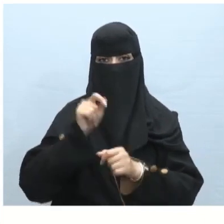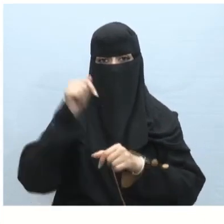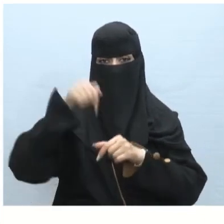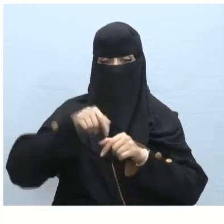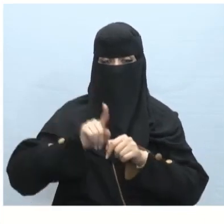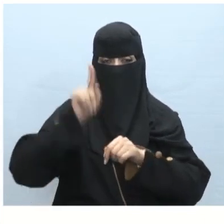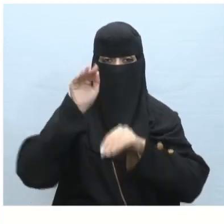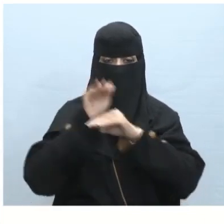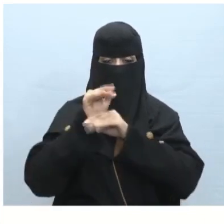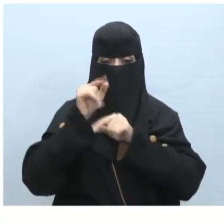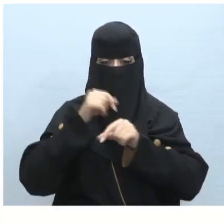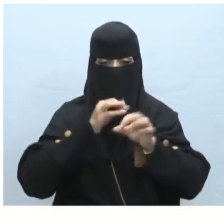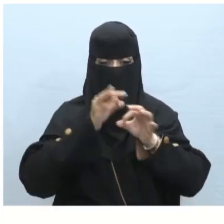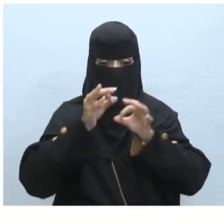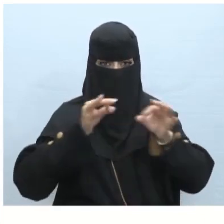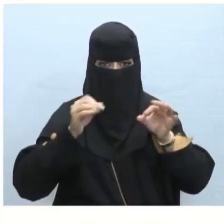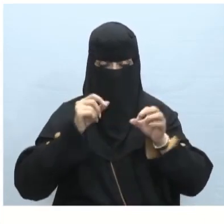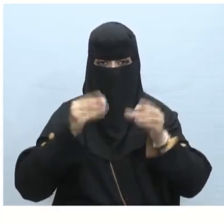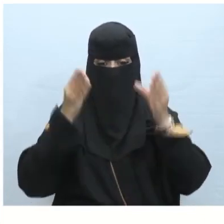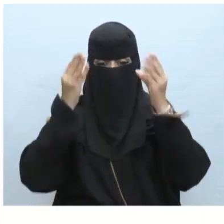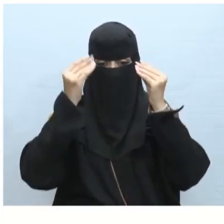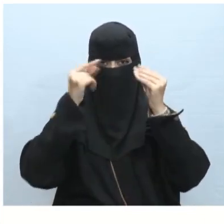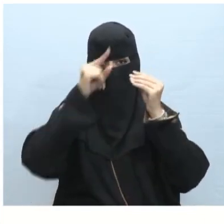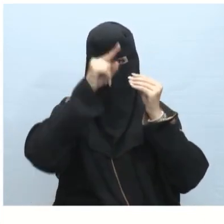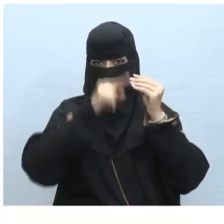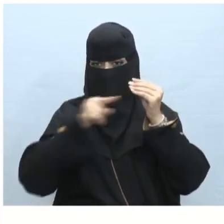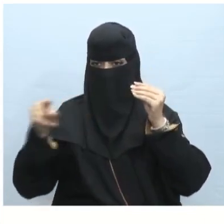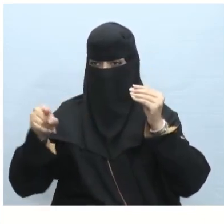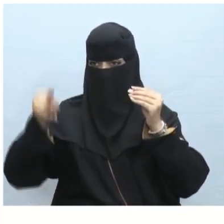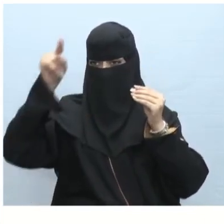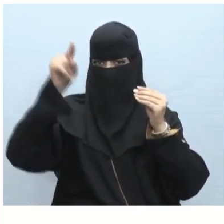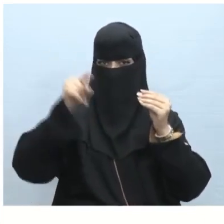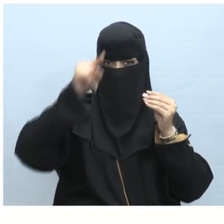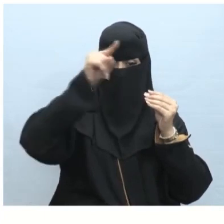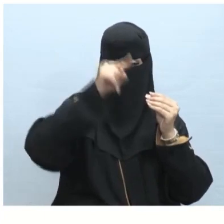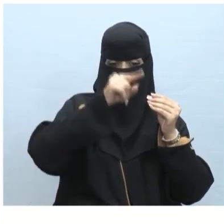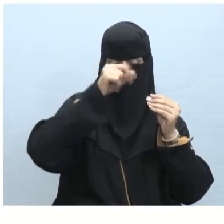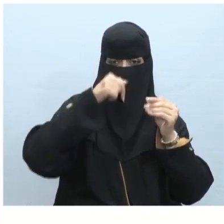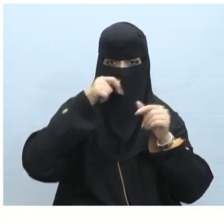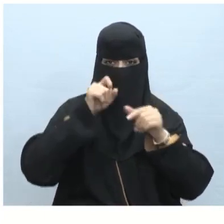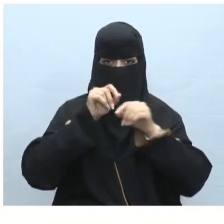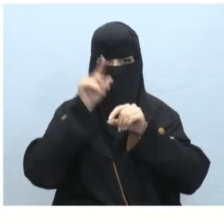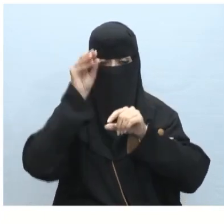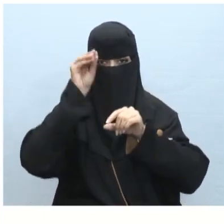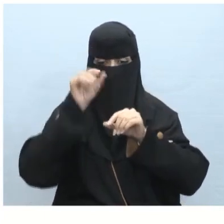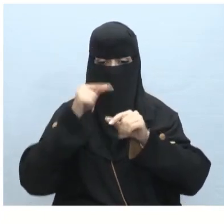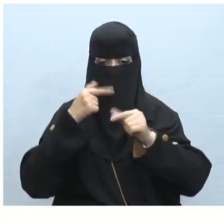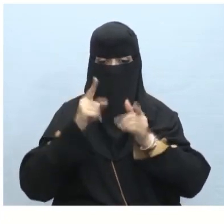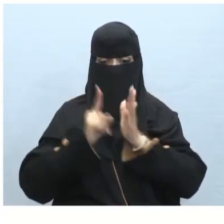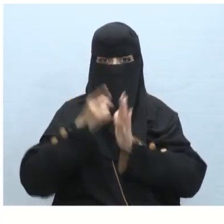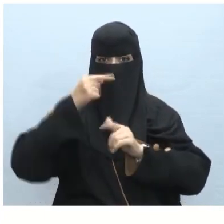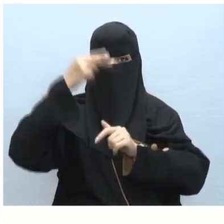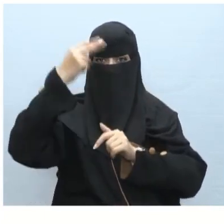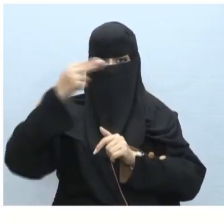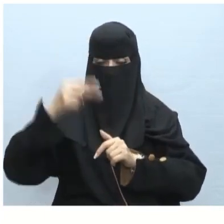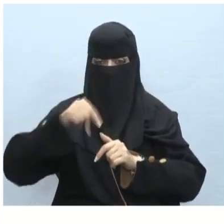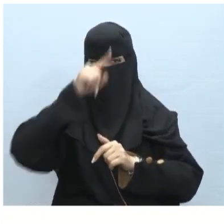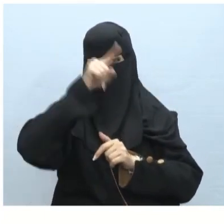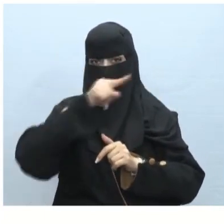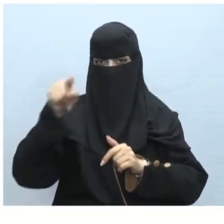سنتعلم المخططات البيانية ونصائح لعرض متميز والجزء الأول